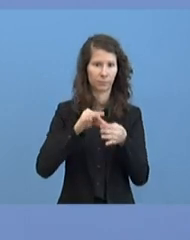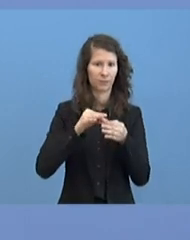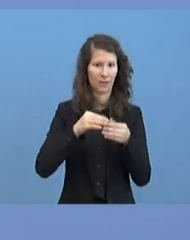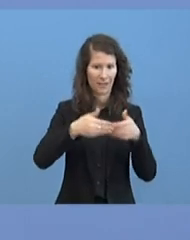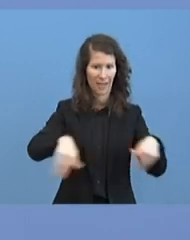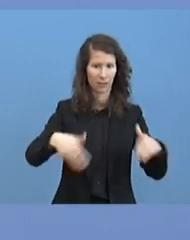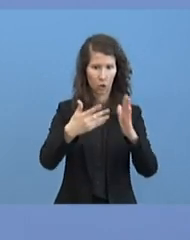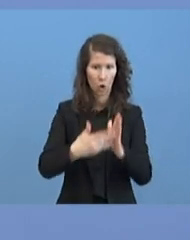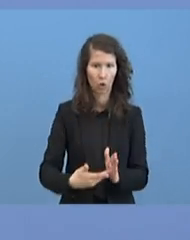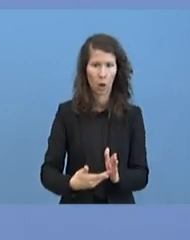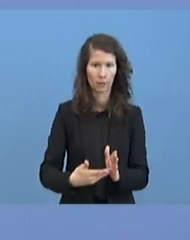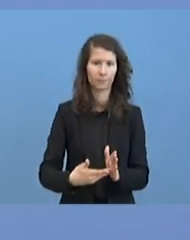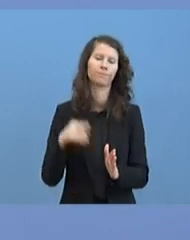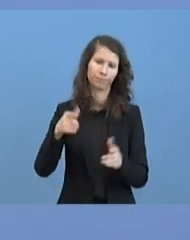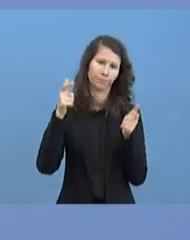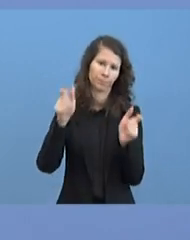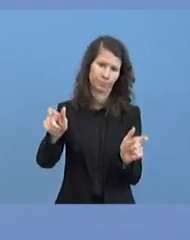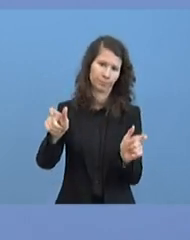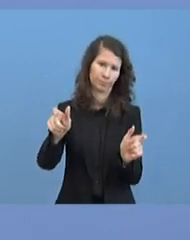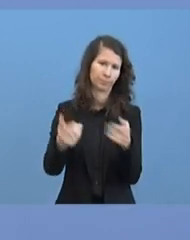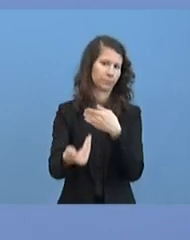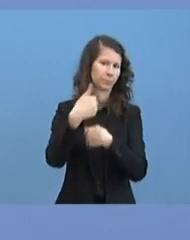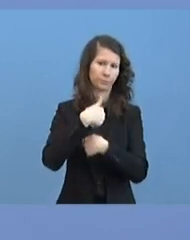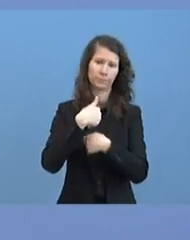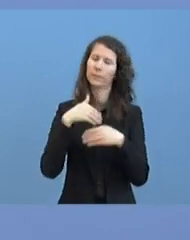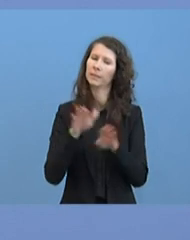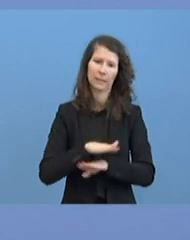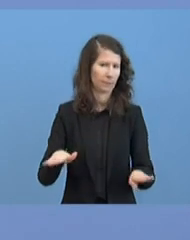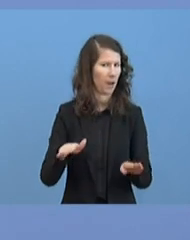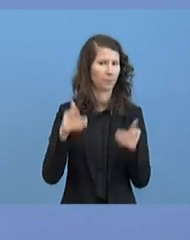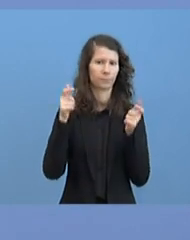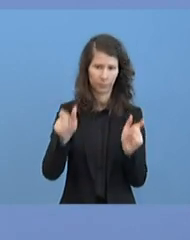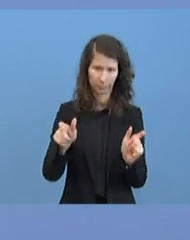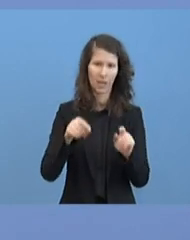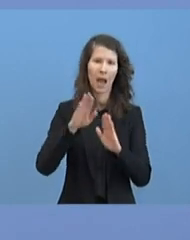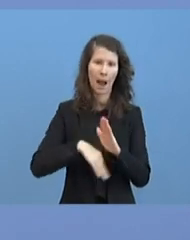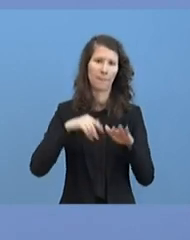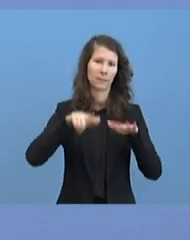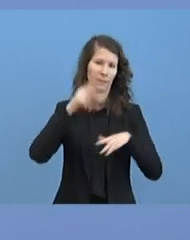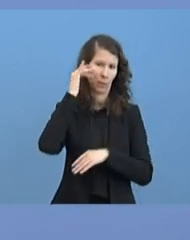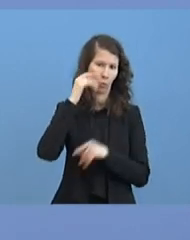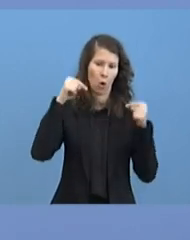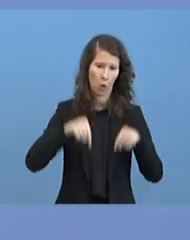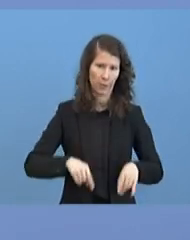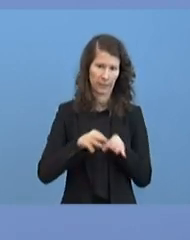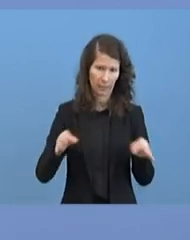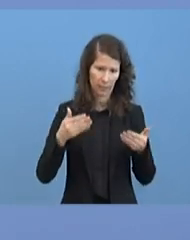gestattet. Und diese Festlegung gilt ab 17 Uhr am heutigen Tage.